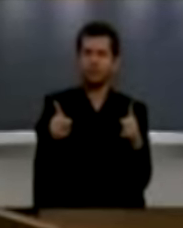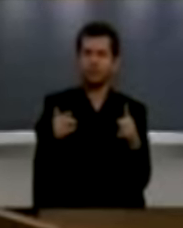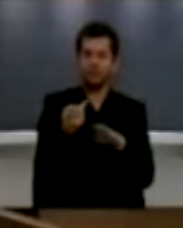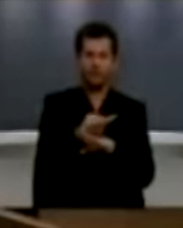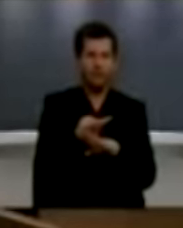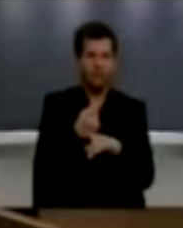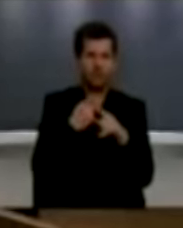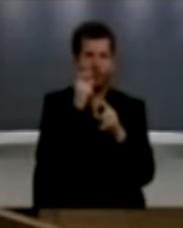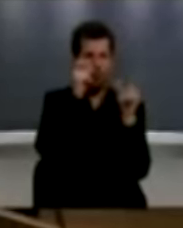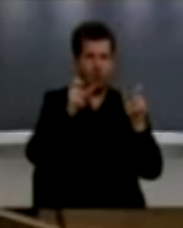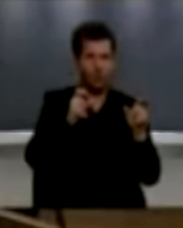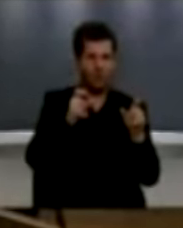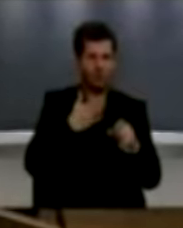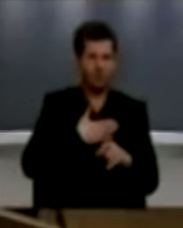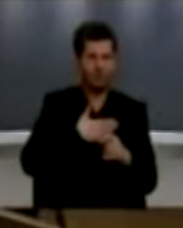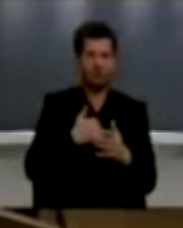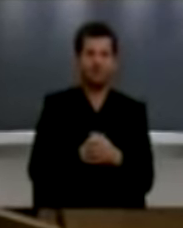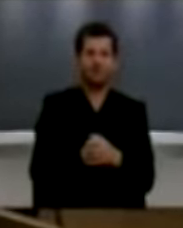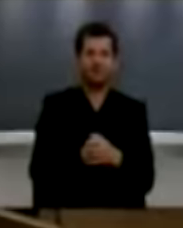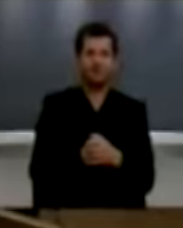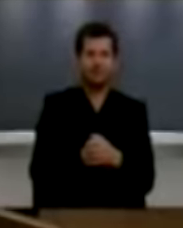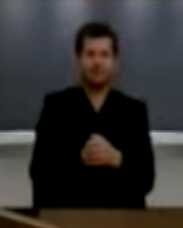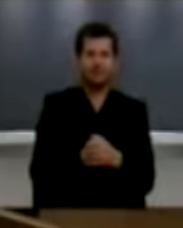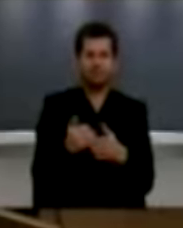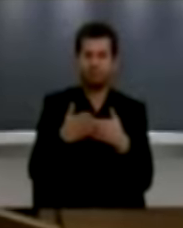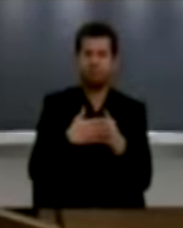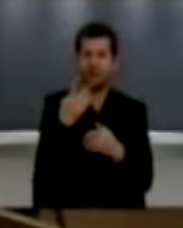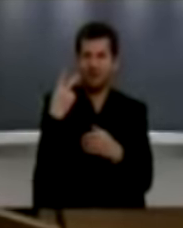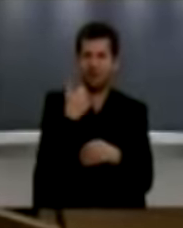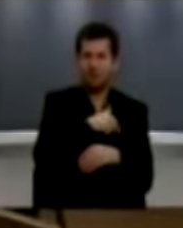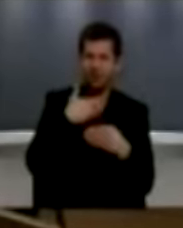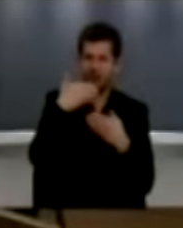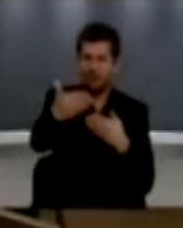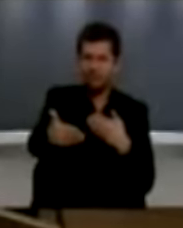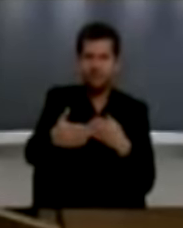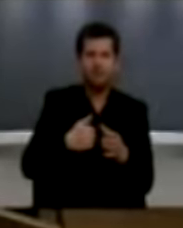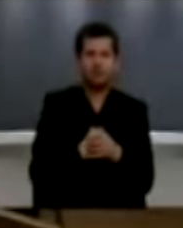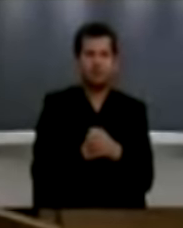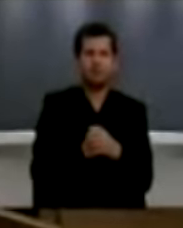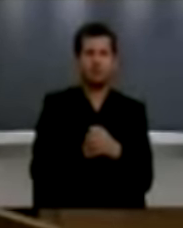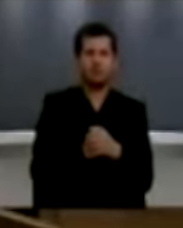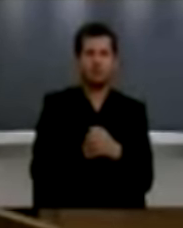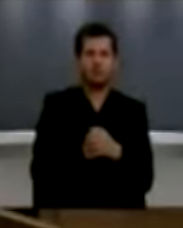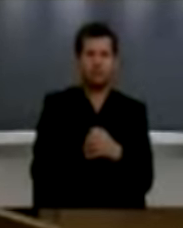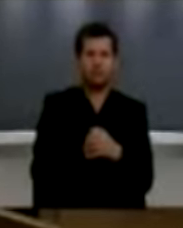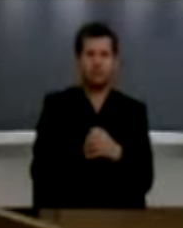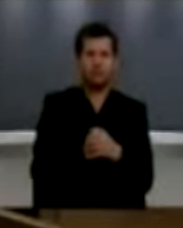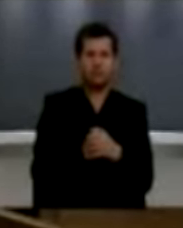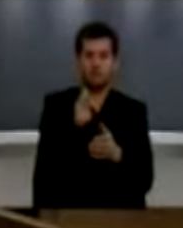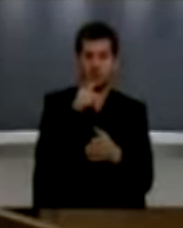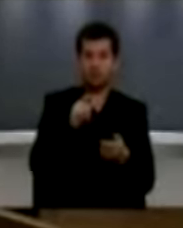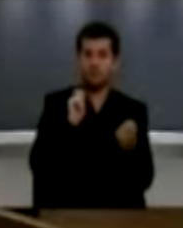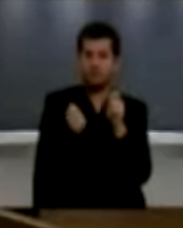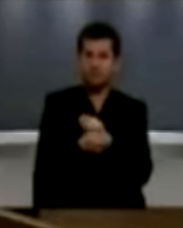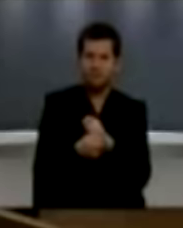shtetit dhe të popullit ton. Në minimum njëzet vjetë që në ardhëshëm, nëse aprovohen dryshimet